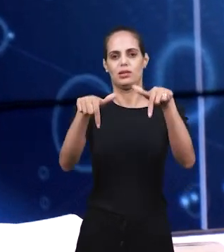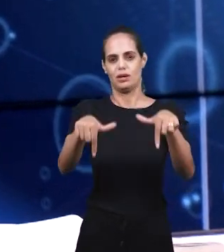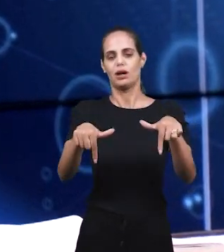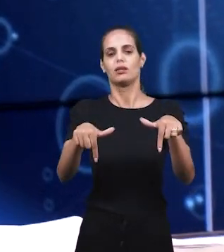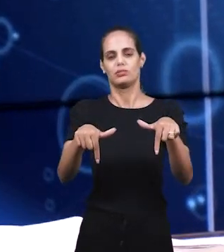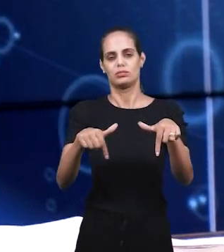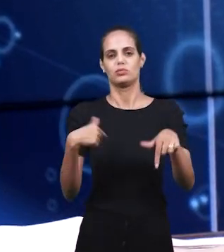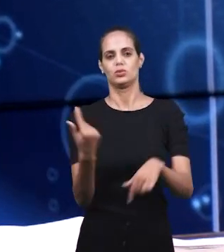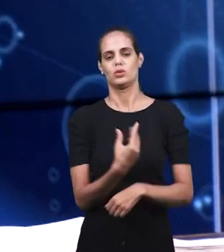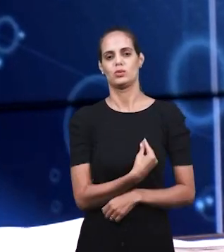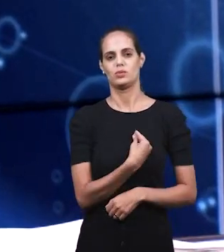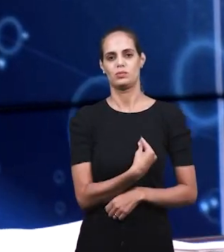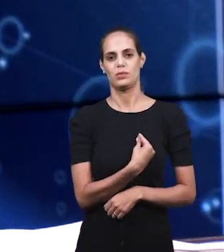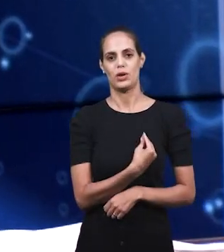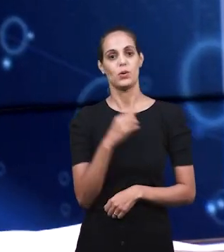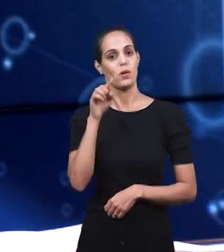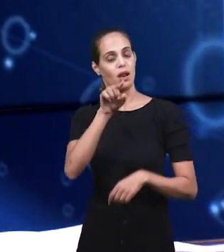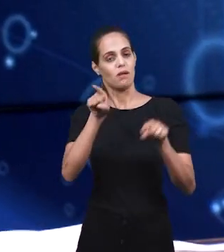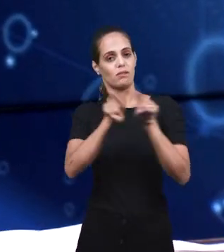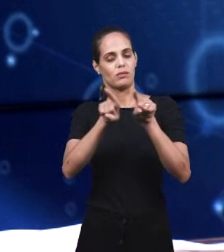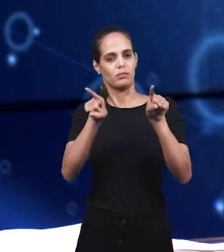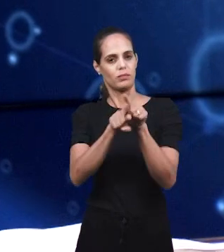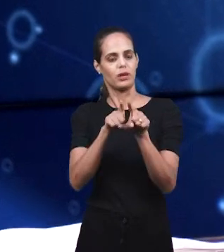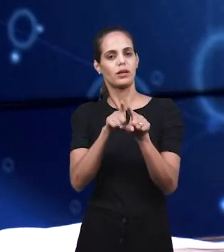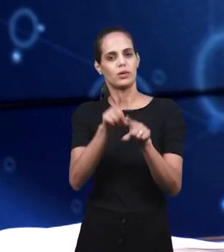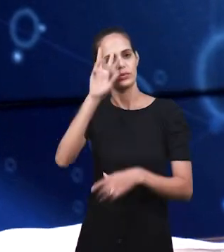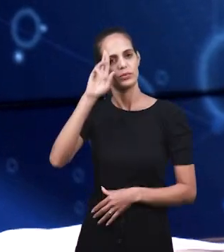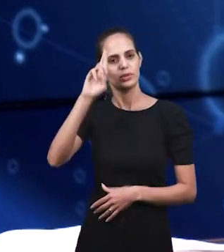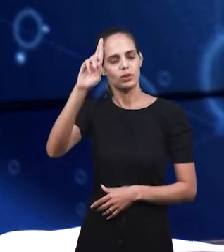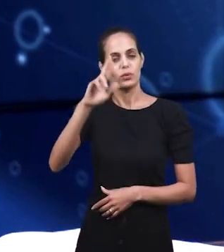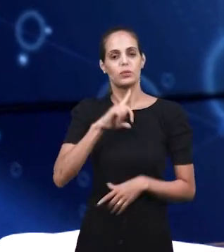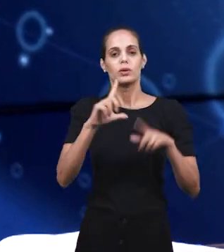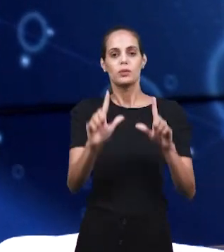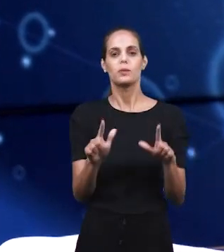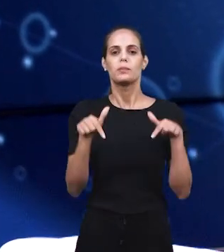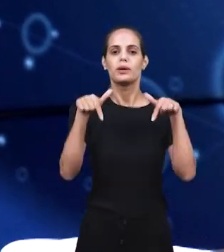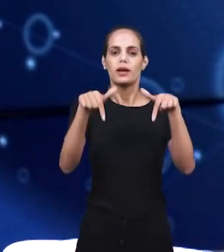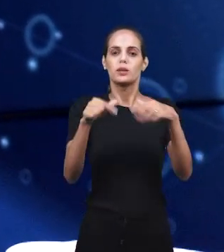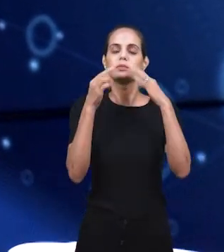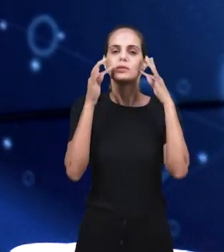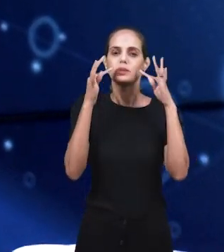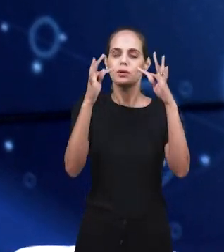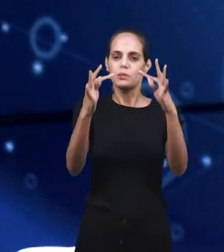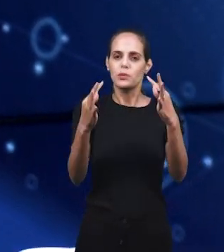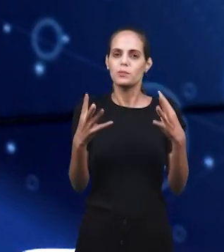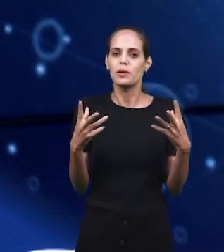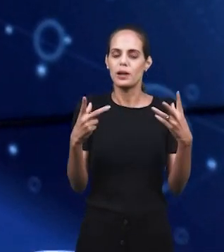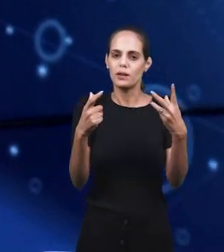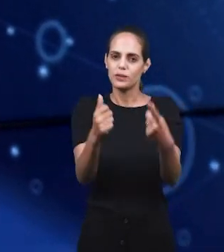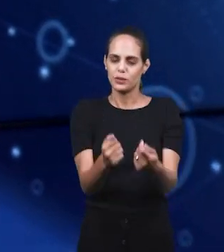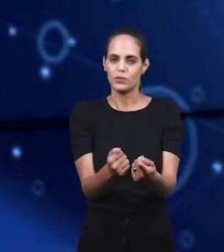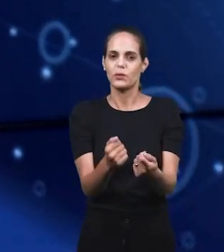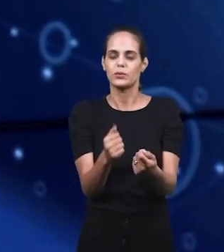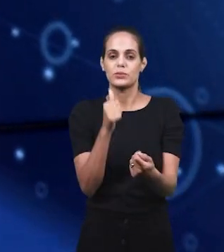сестер в воскресной библейской школе в этом свидетельстве с сестры Элизабетчи,